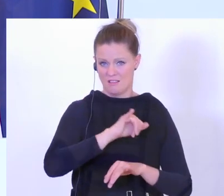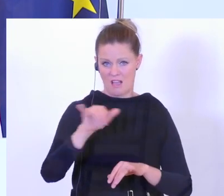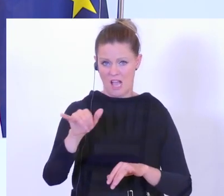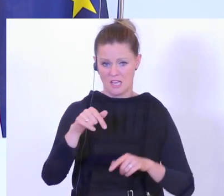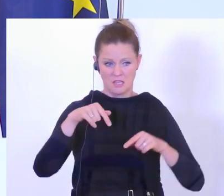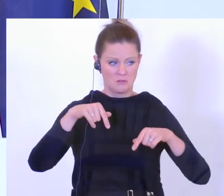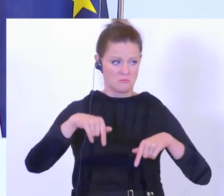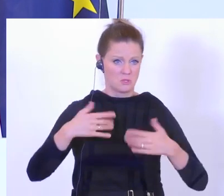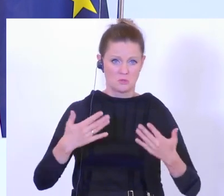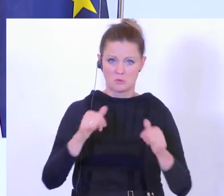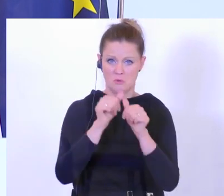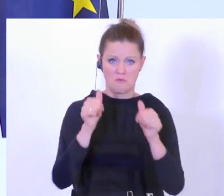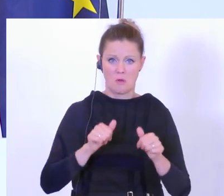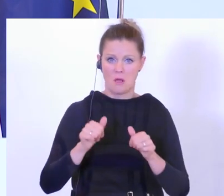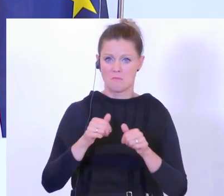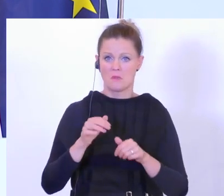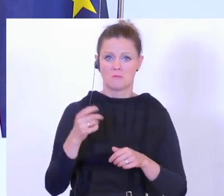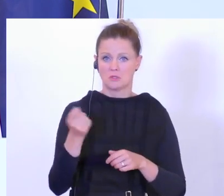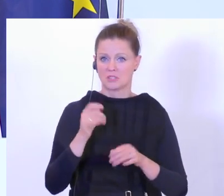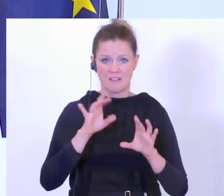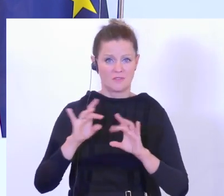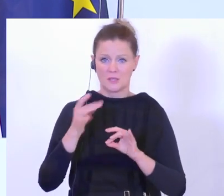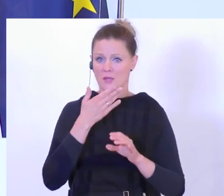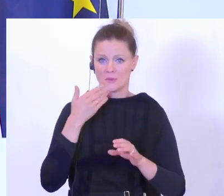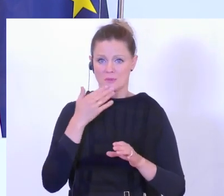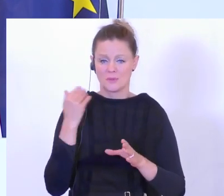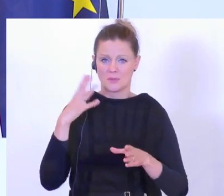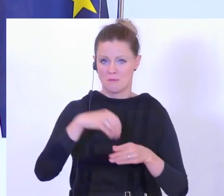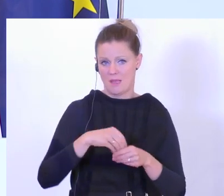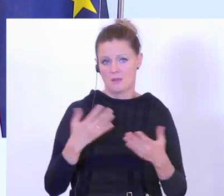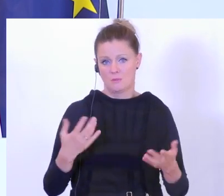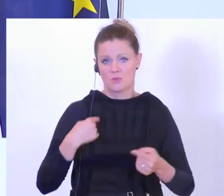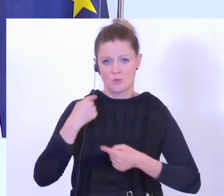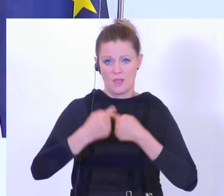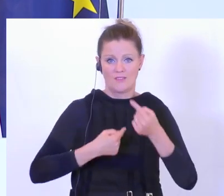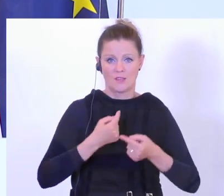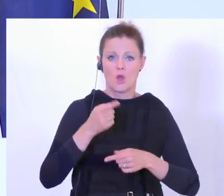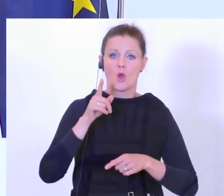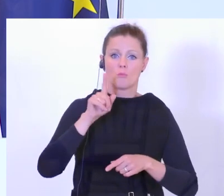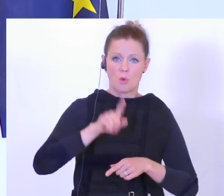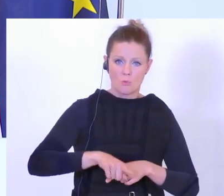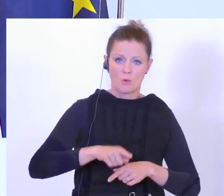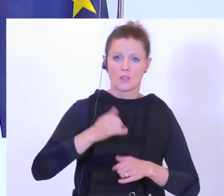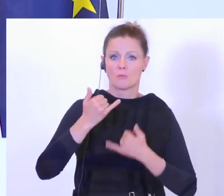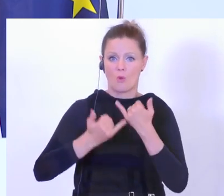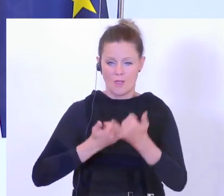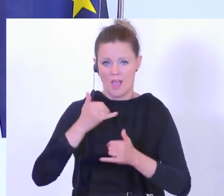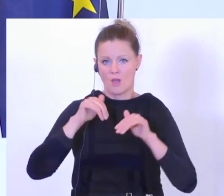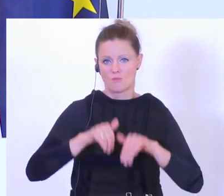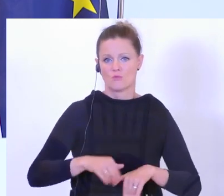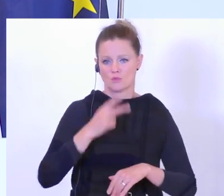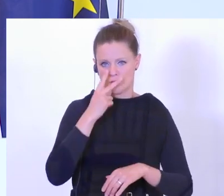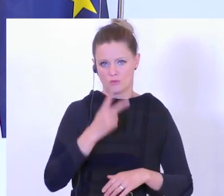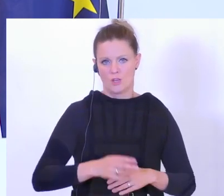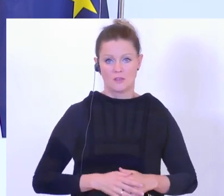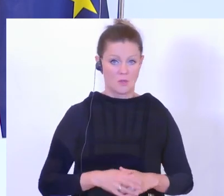Straftäter in dieser Form noch gar nicht gekannt. Aber das sind Entwicklungen, die man Monat für Monat, Jahr für Jahr beobachten muss. Ich